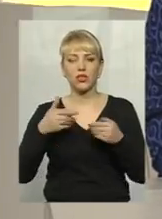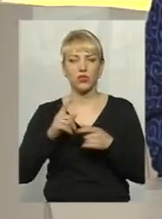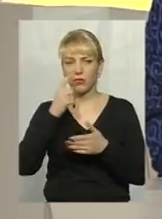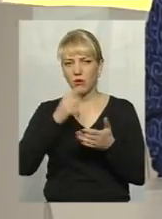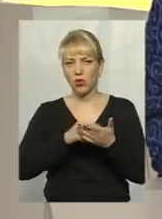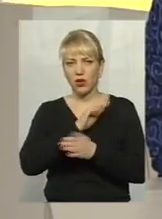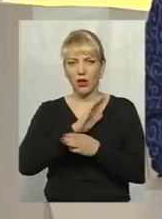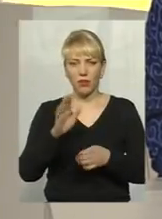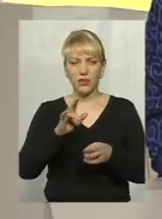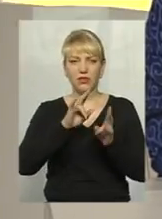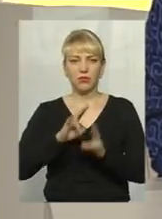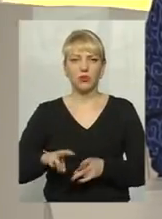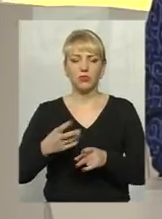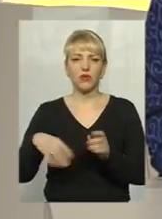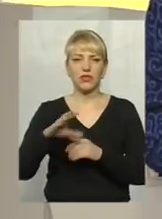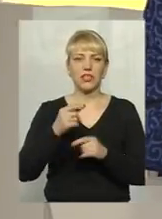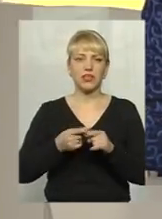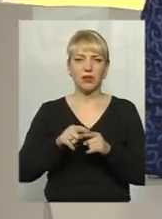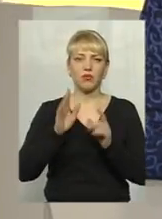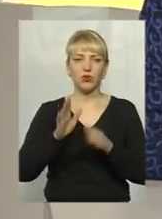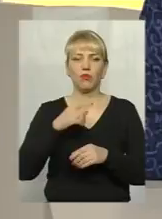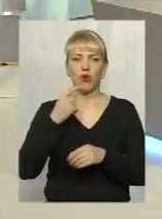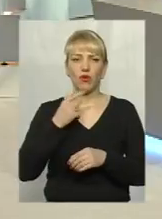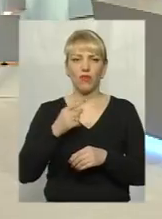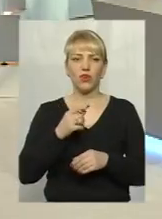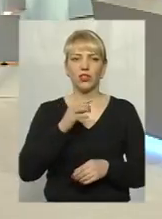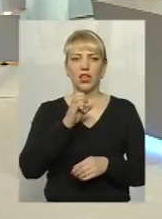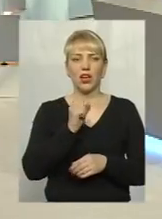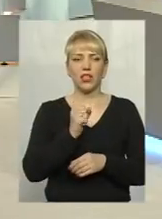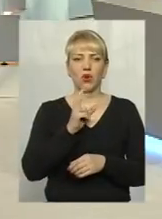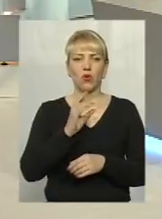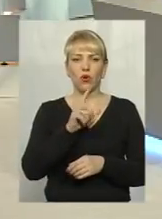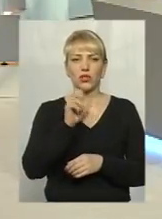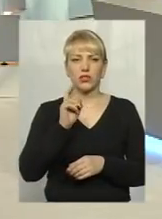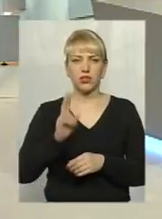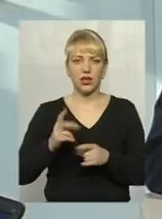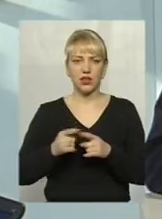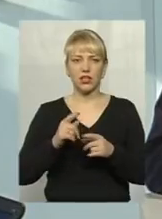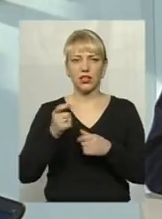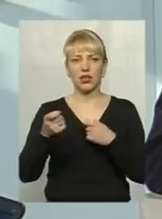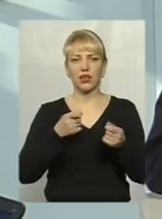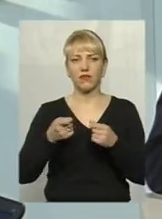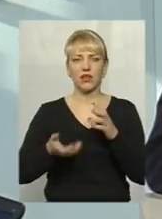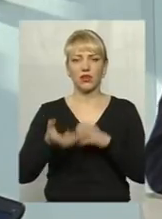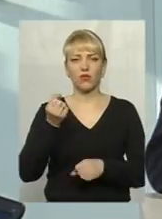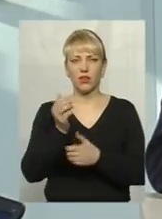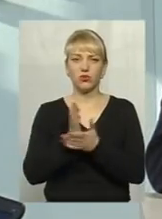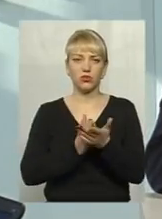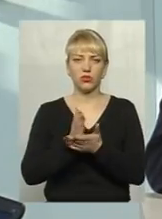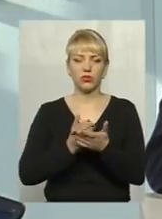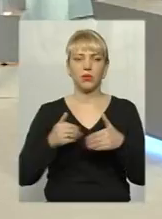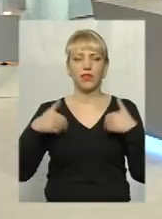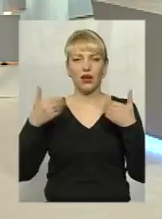біду. Про це все говоритимемо із Андрієм Козаком, керівником прес-служби рятувальників Хмельниччина. Доброго здоров'я, пане Андрію.